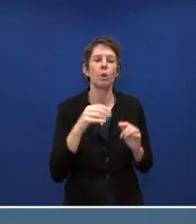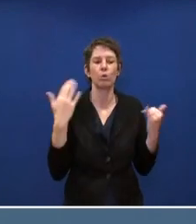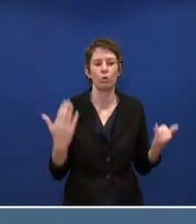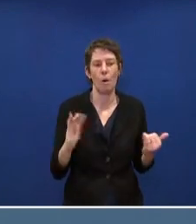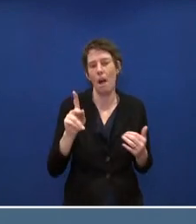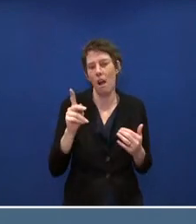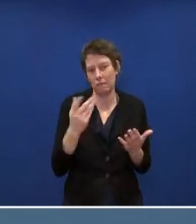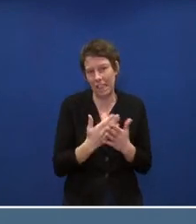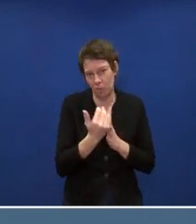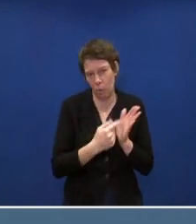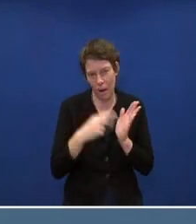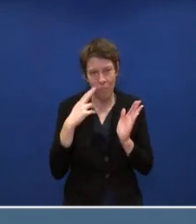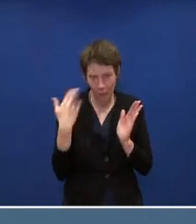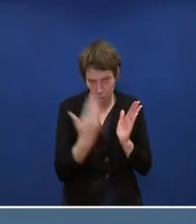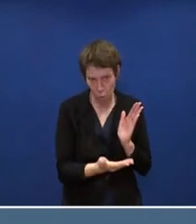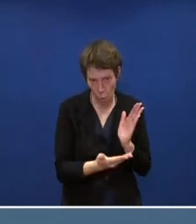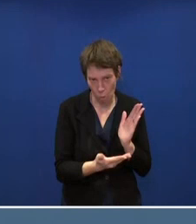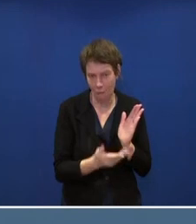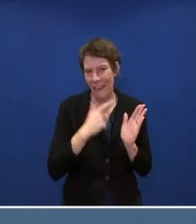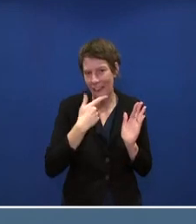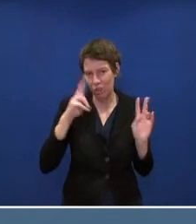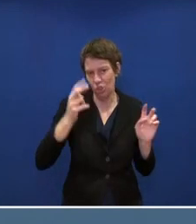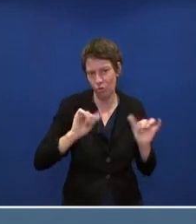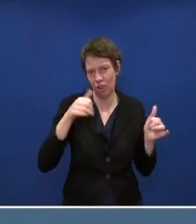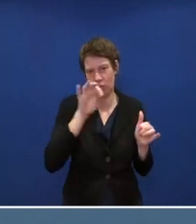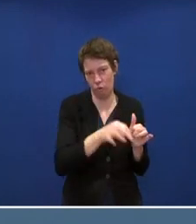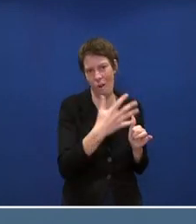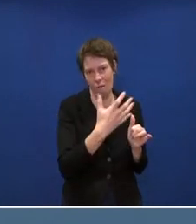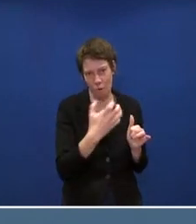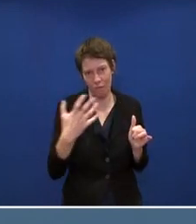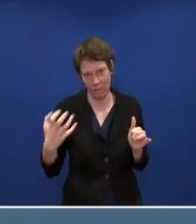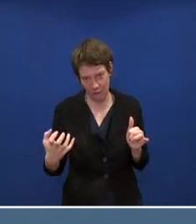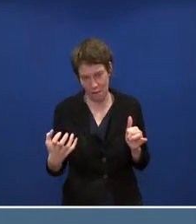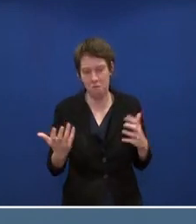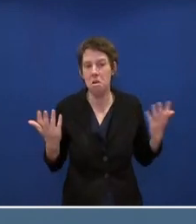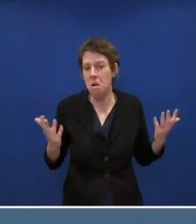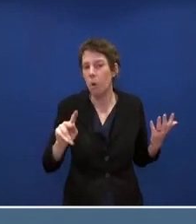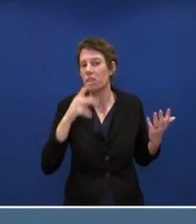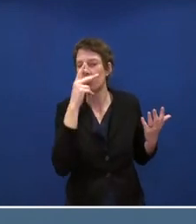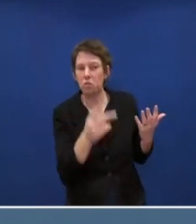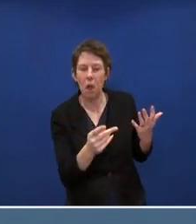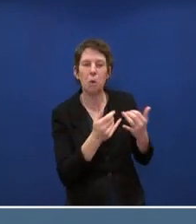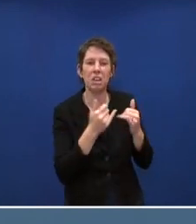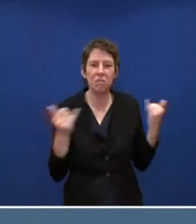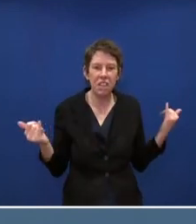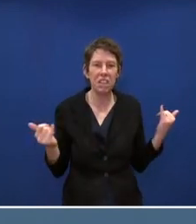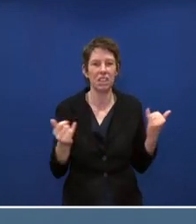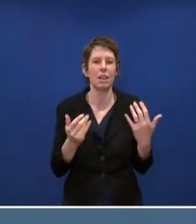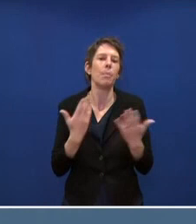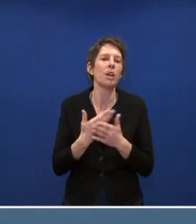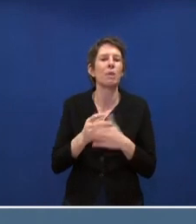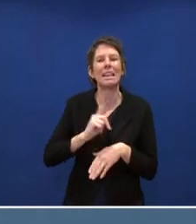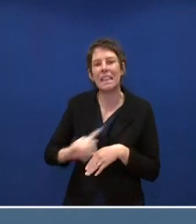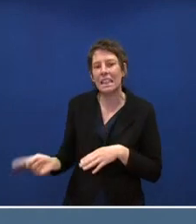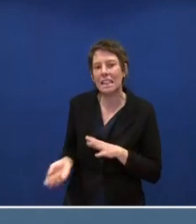dann ausfällt. Und dann wird man sehen, wie wird das im Emissionshandel weitergehen, wie wird man das in dem Nicht-Emissionshandel-Bereich